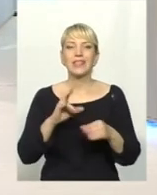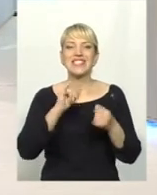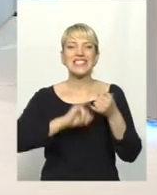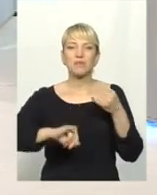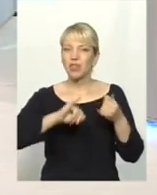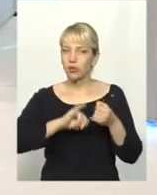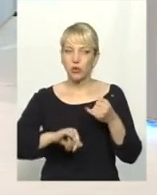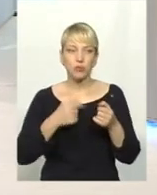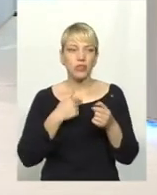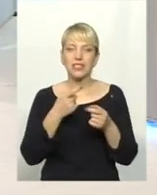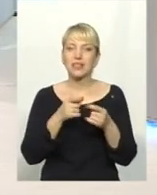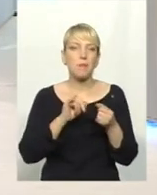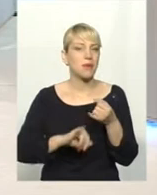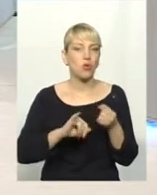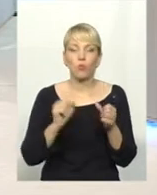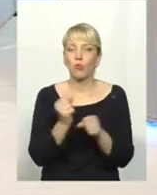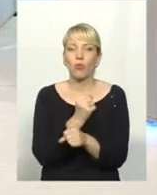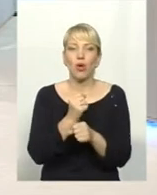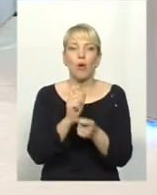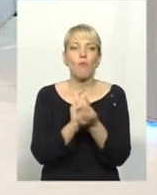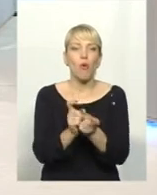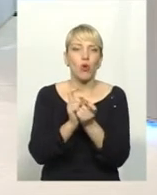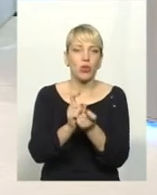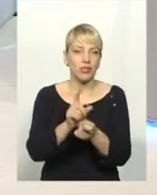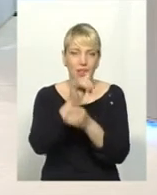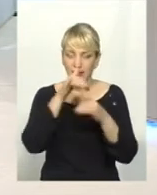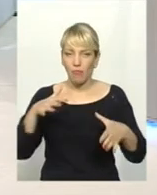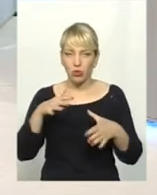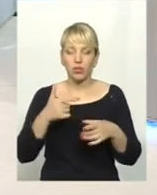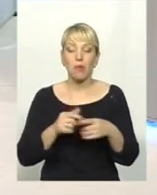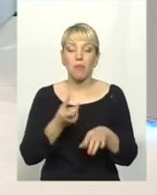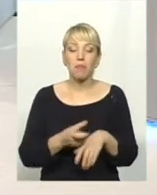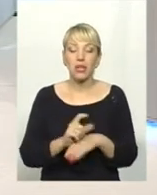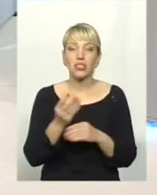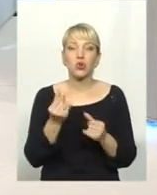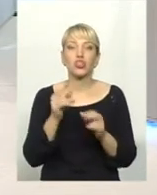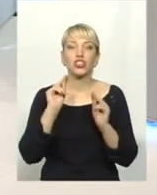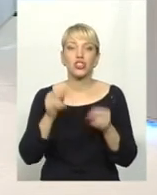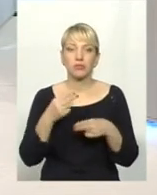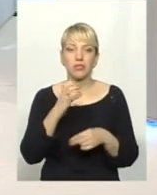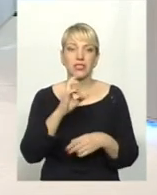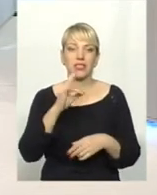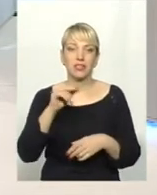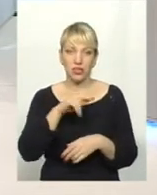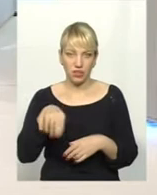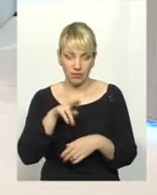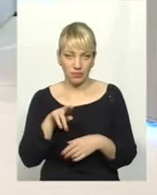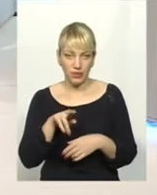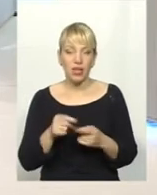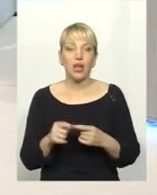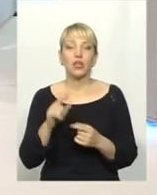в суспільство неможливо, більше коштів, ніж із снідом. І тут завжди